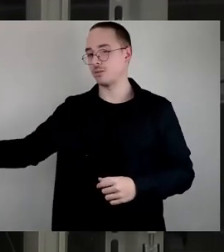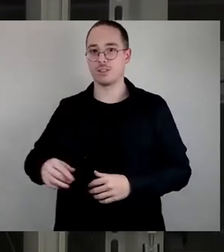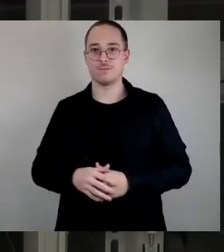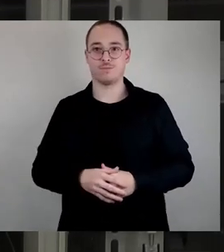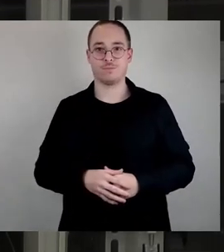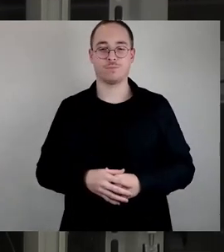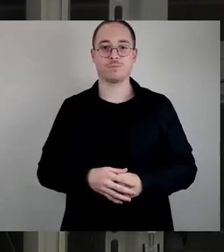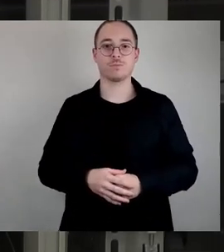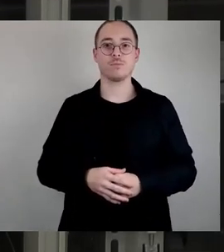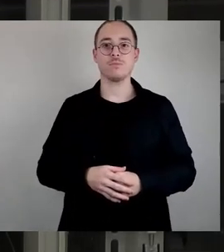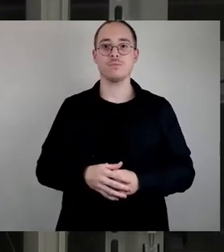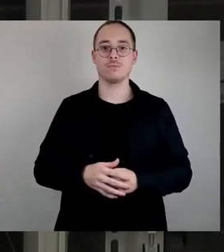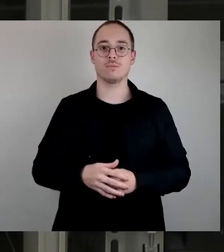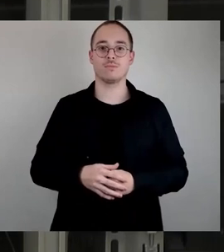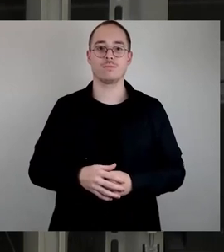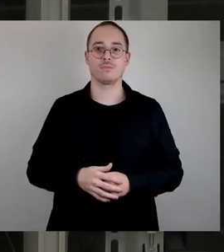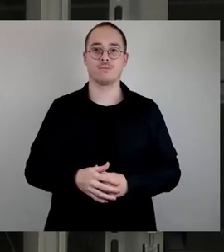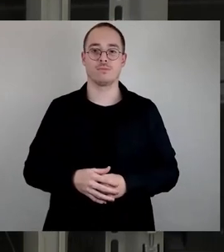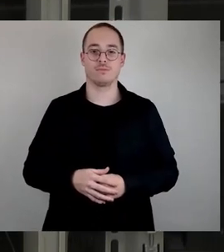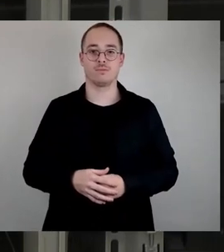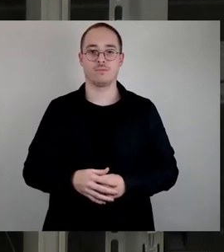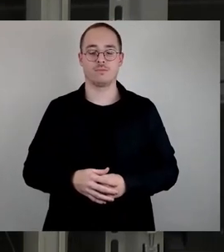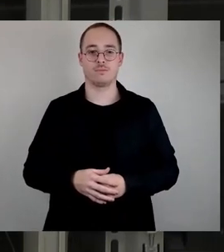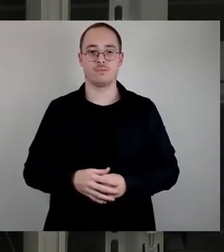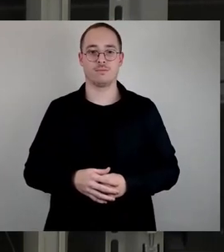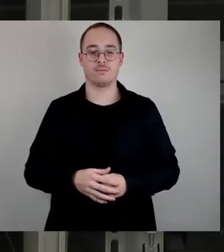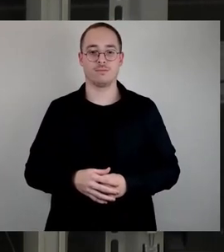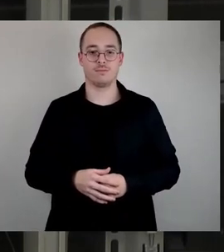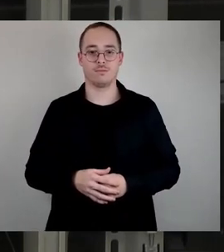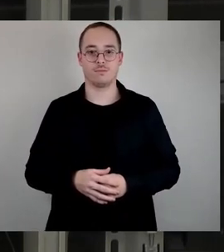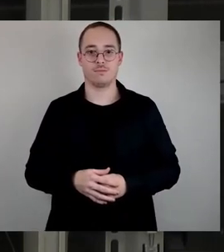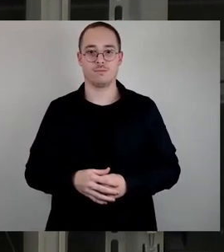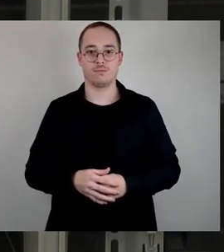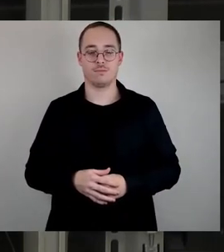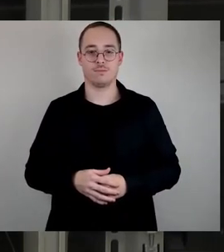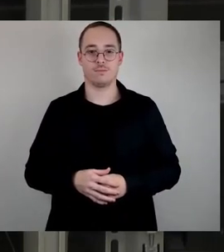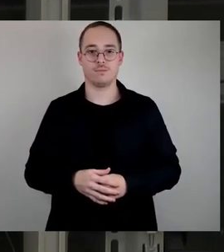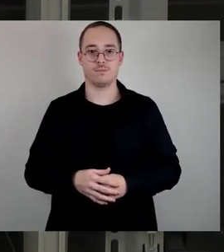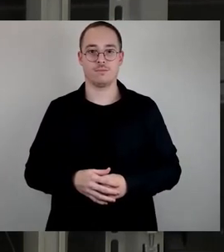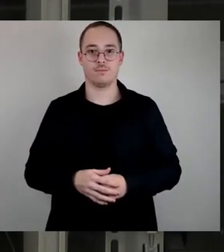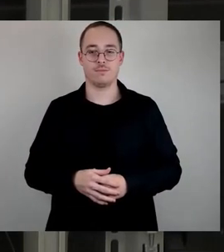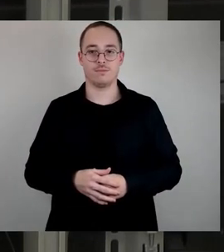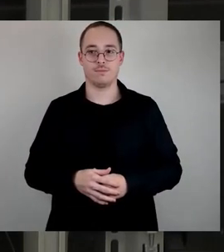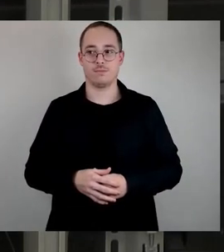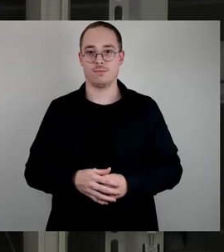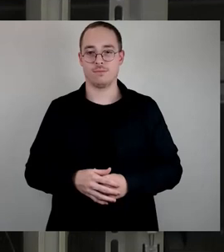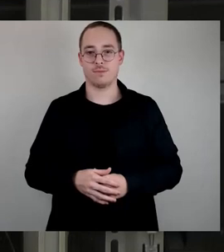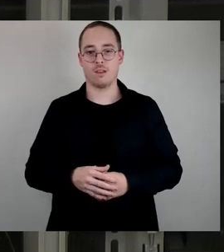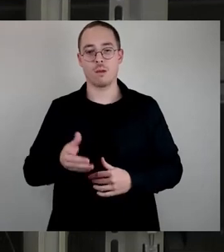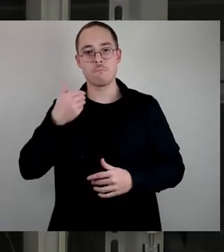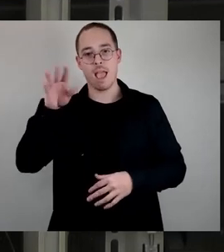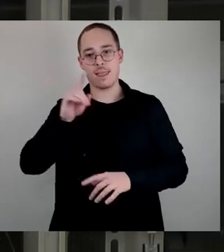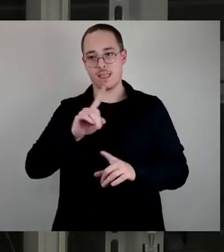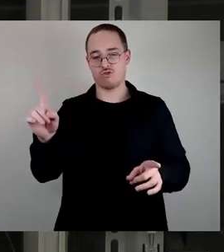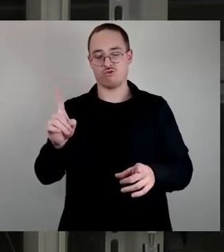jede zweizügige Schule kann zweieinhalbzügig geführt werden, da bin ich auch voll bei der Stadtverwaltung, aber mehr nicht. So, betrachtet man